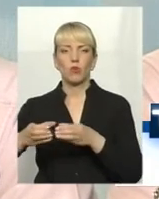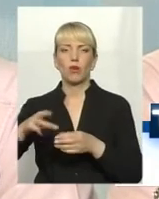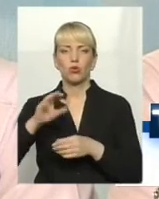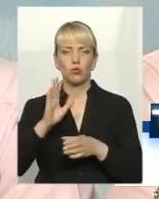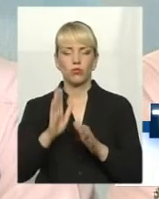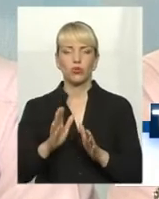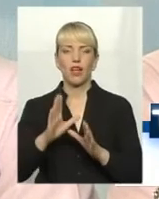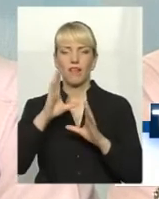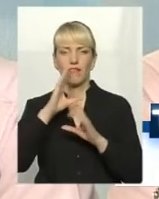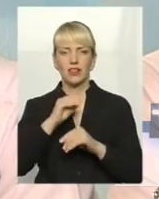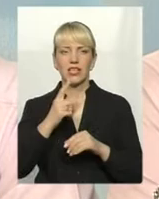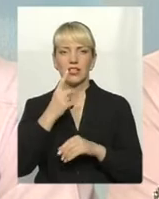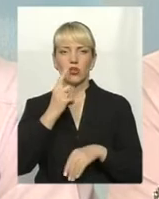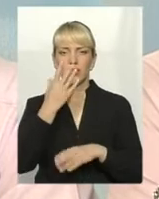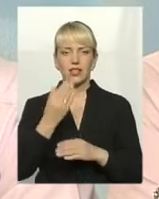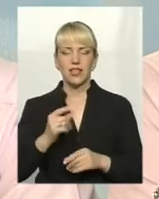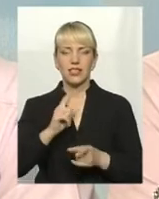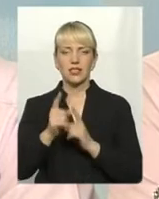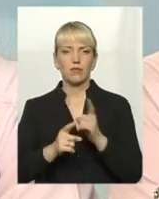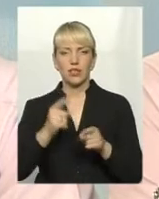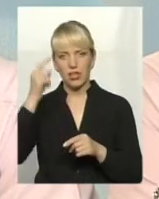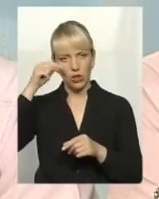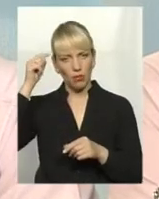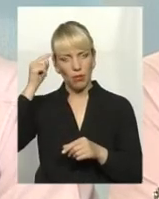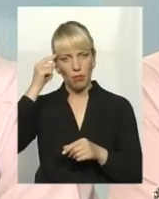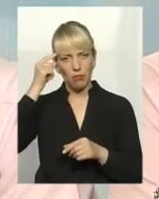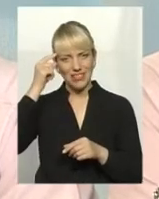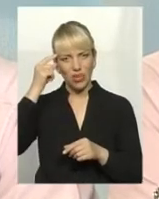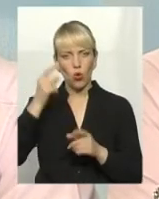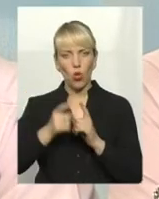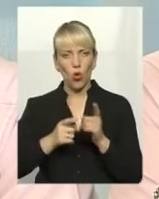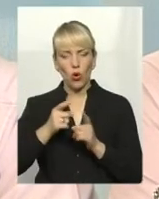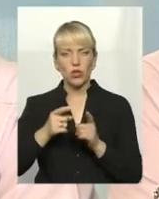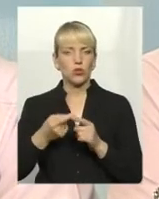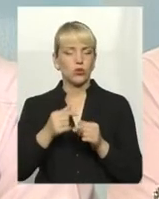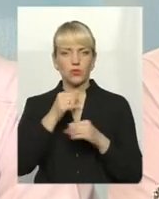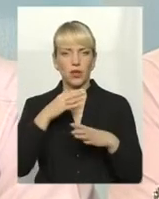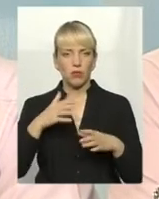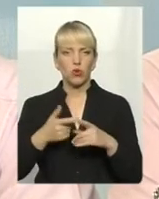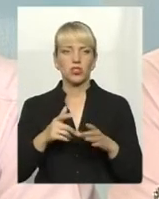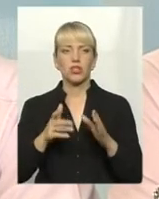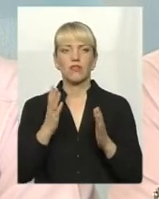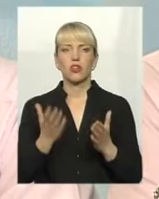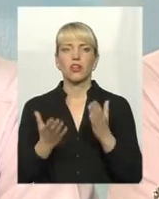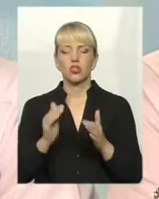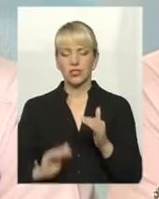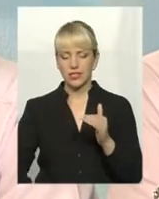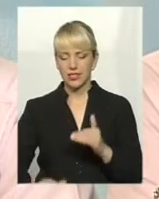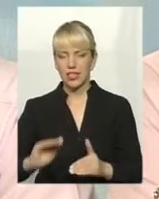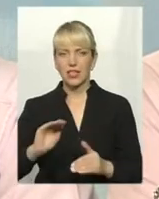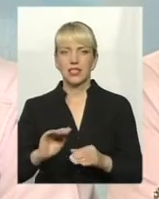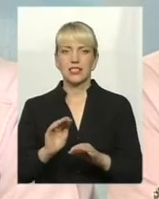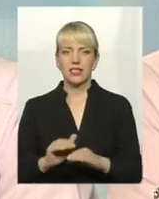певний ефект. За один день змінити психологію поведінки людей неможливо. Тільки якщо з дитячого садочка, зі школи